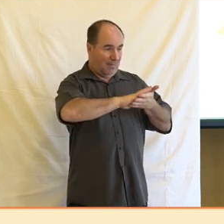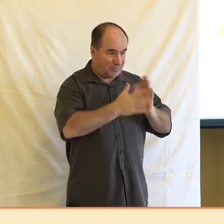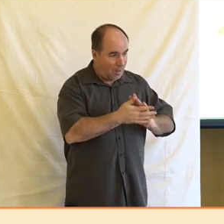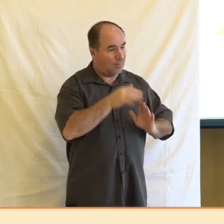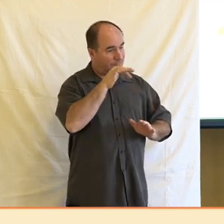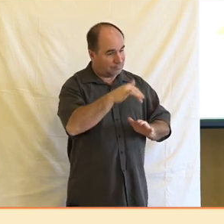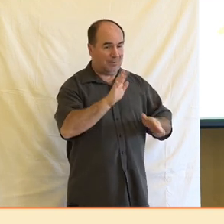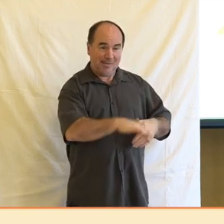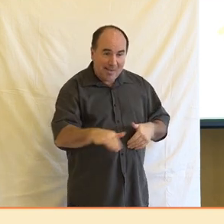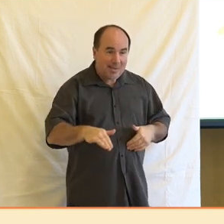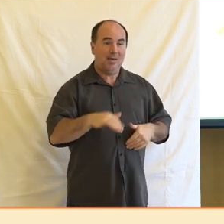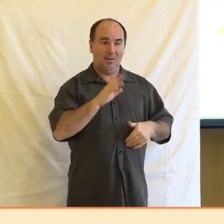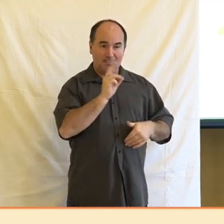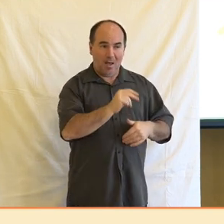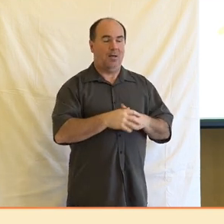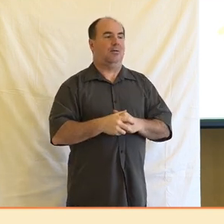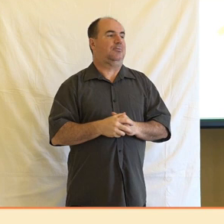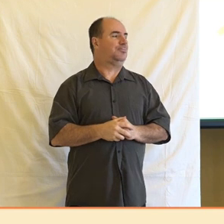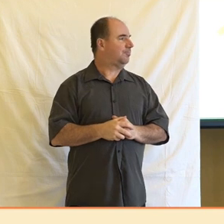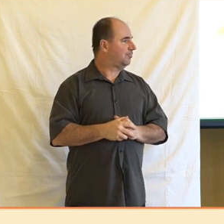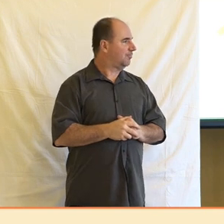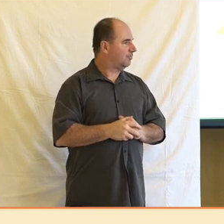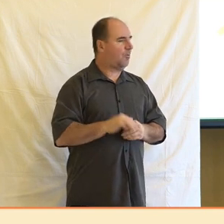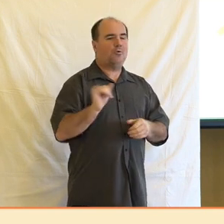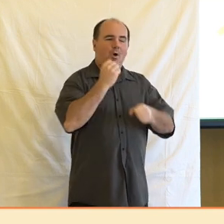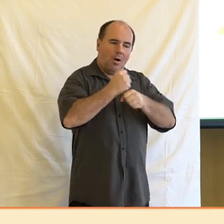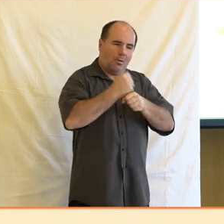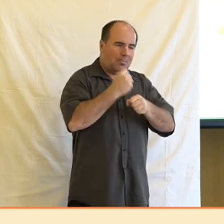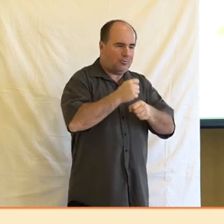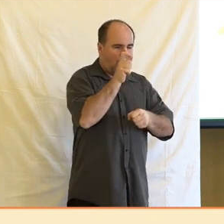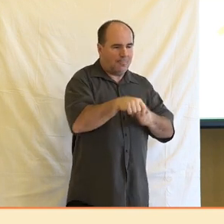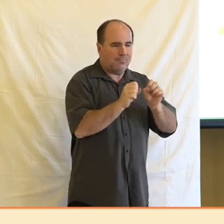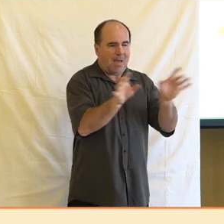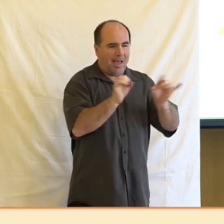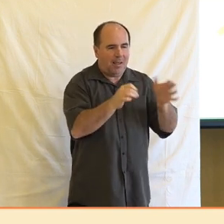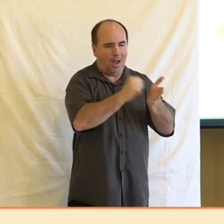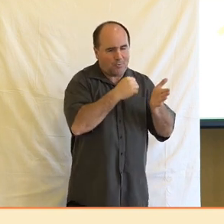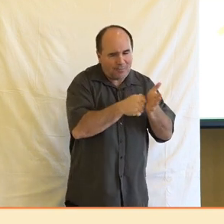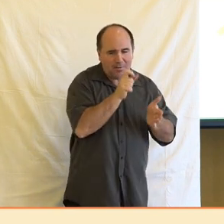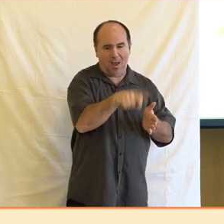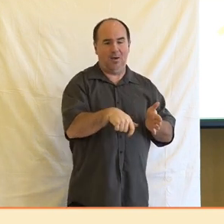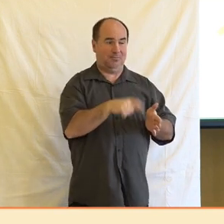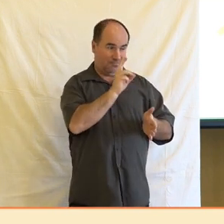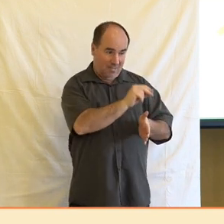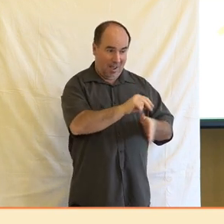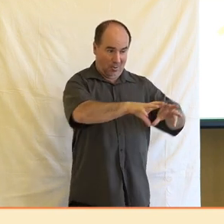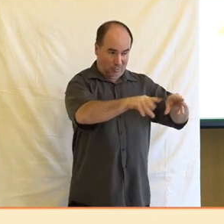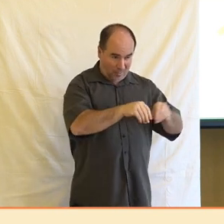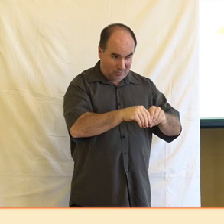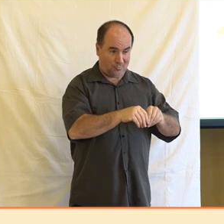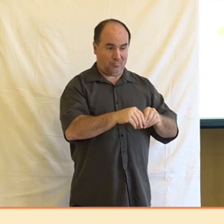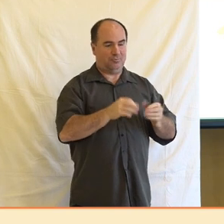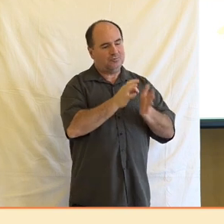pracovníci v médiích, jejichž práce je často označována jako náročná časově